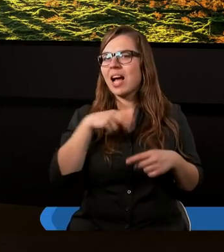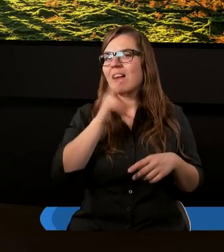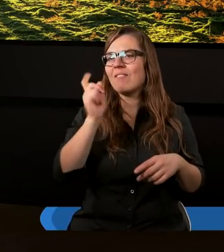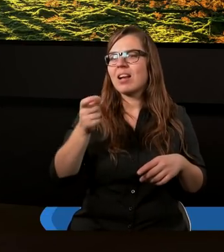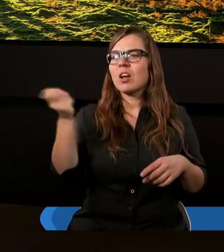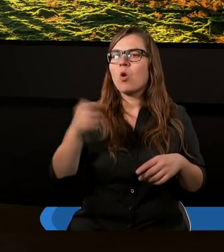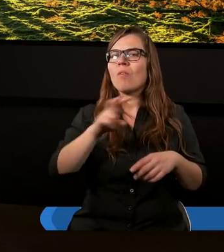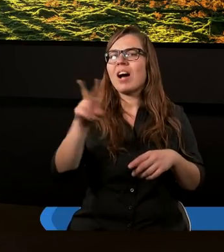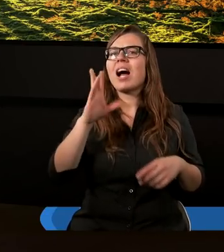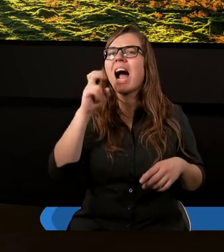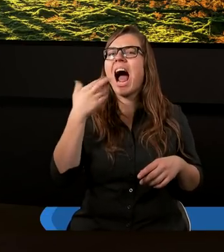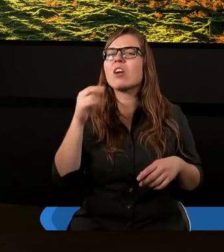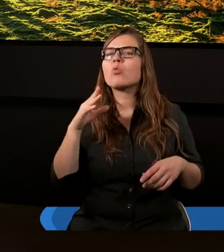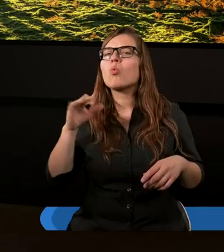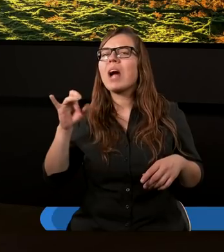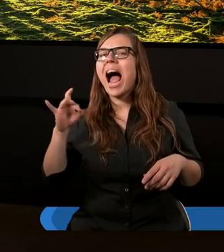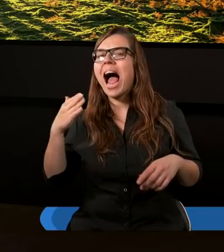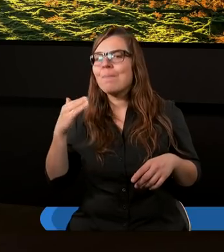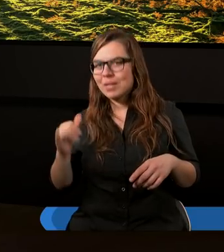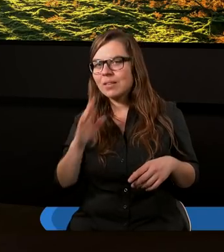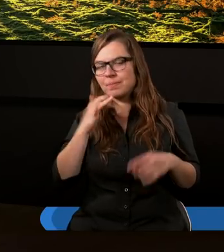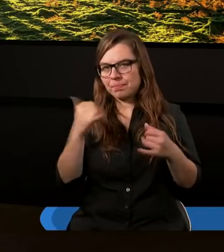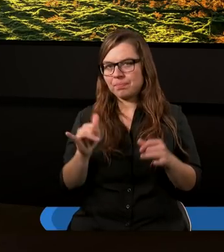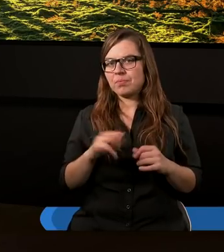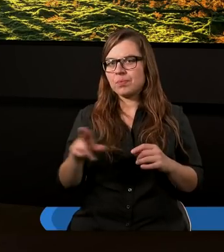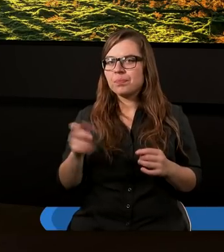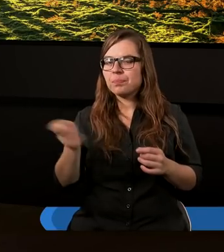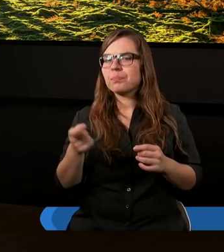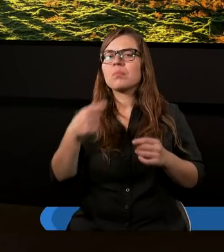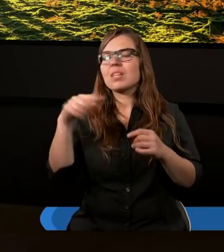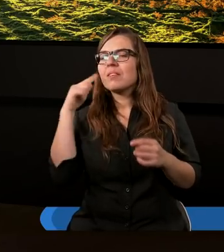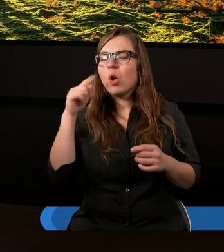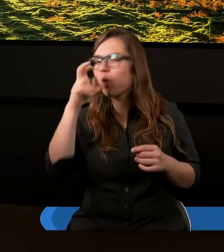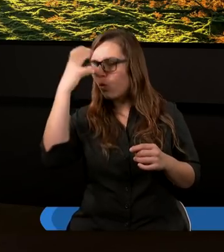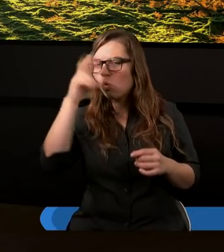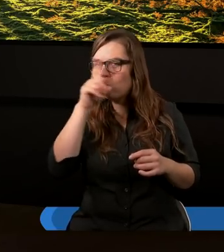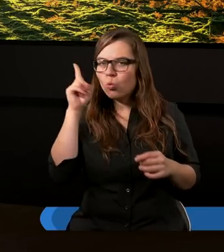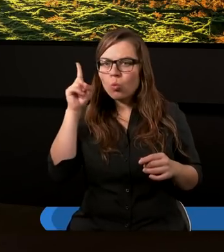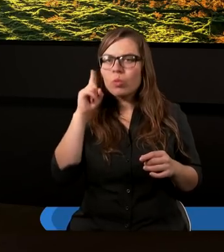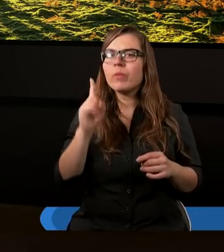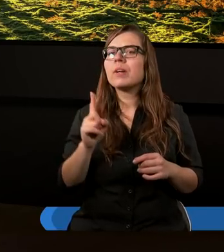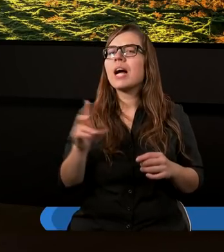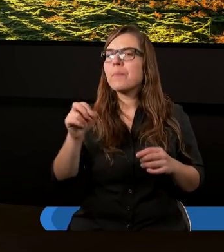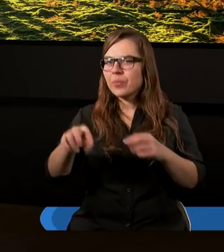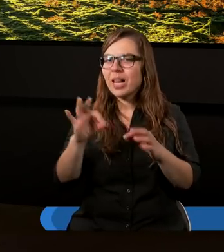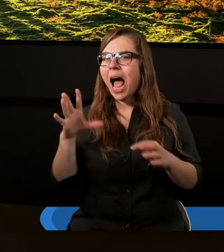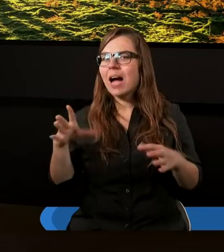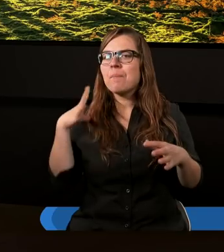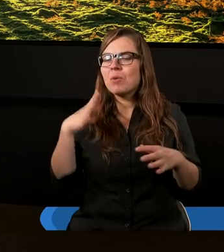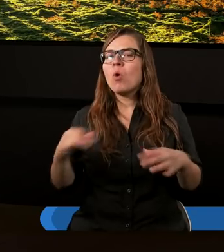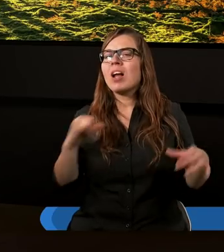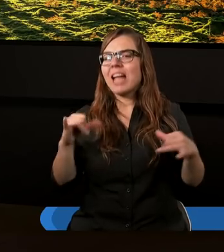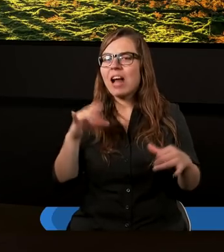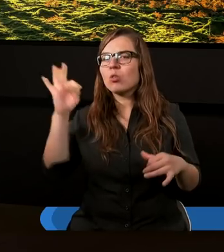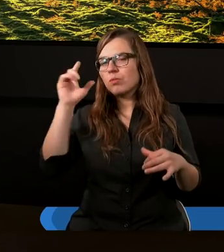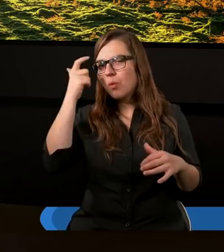chłostać was będę kańczugami. I nie wysłuchał król ludu, gdyż takie było zrządzenie